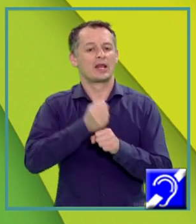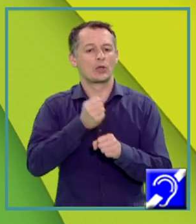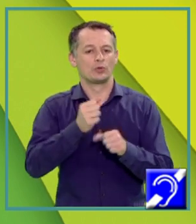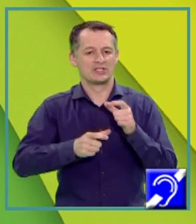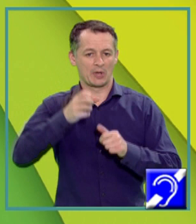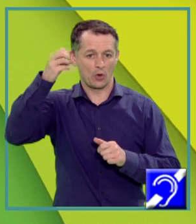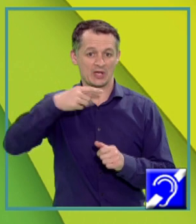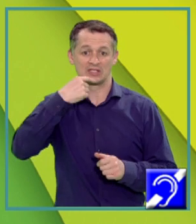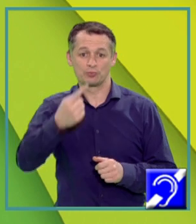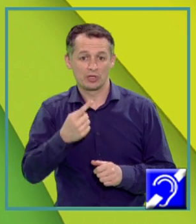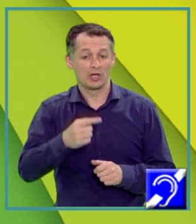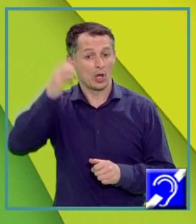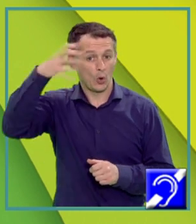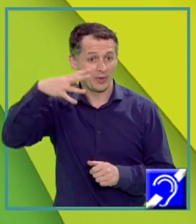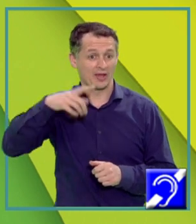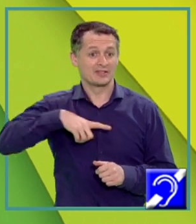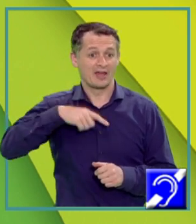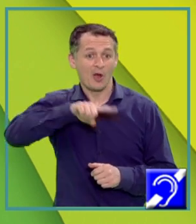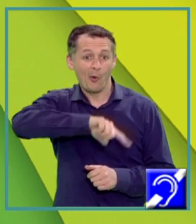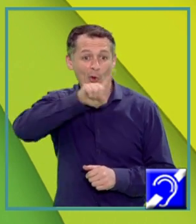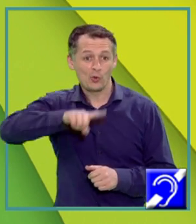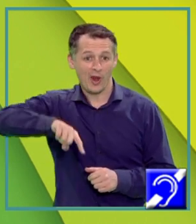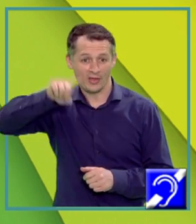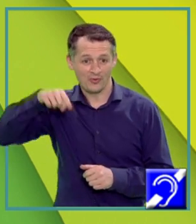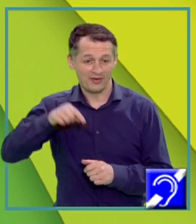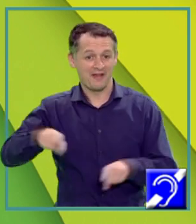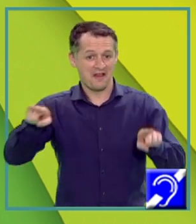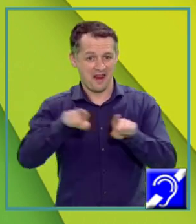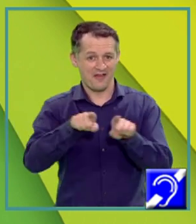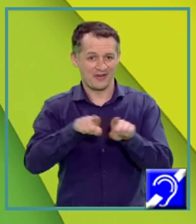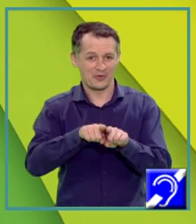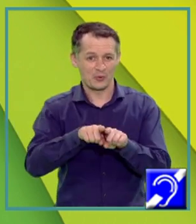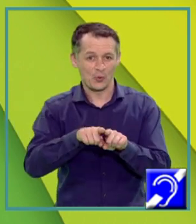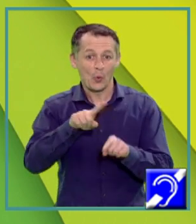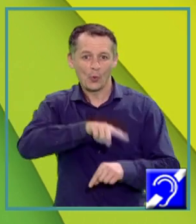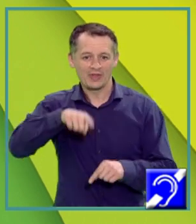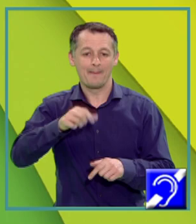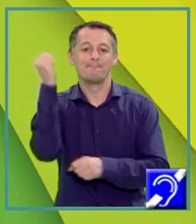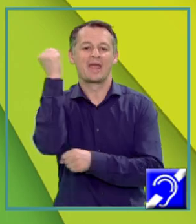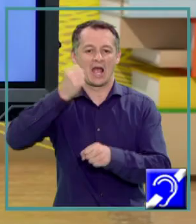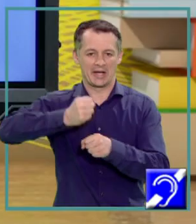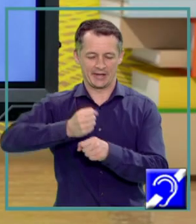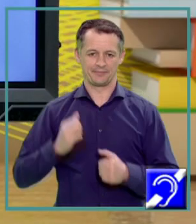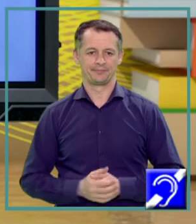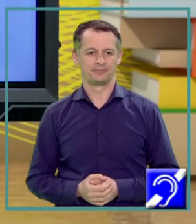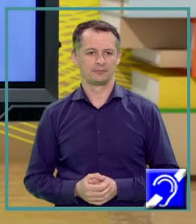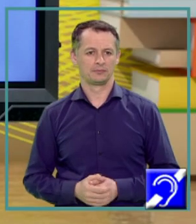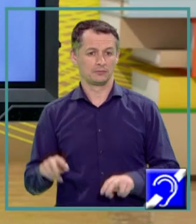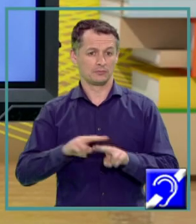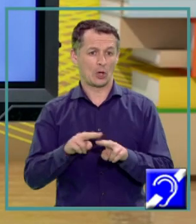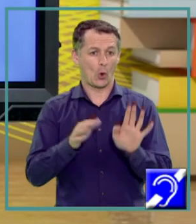consideră că lumina este de natură ondulatorie, asemănătoare cu unda mecanică. Cum